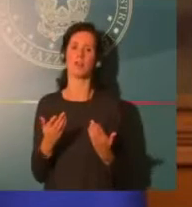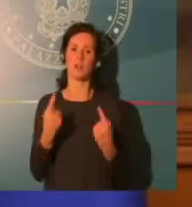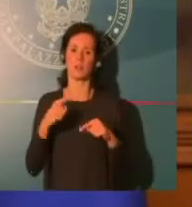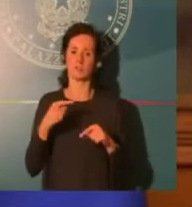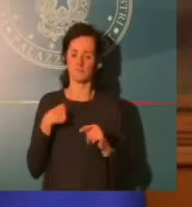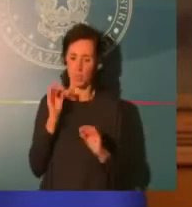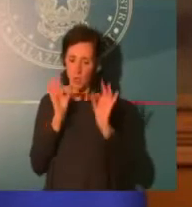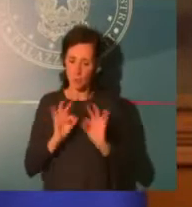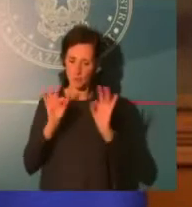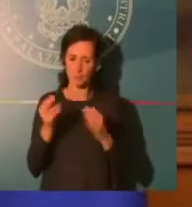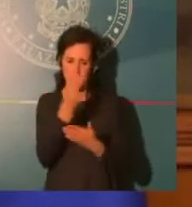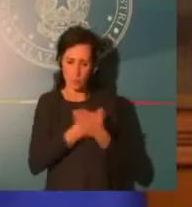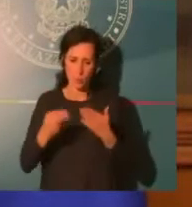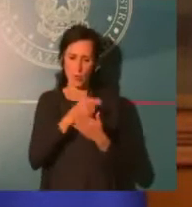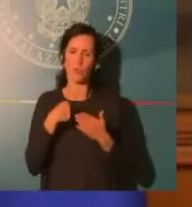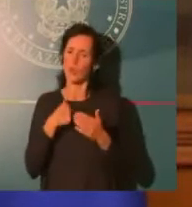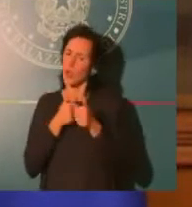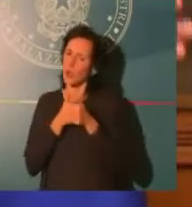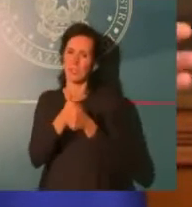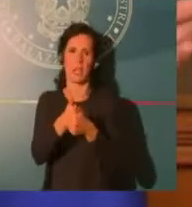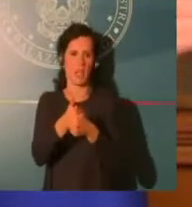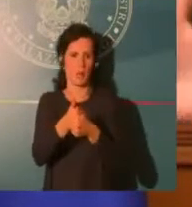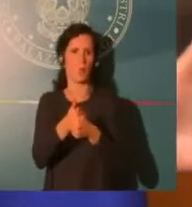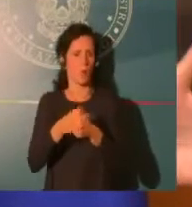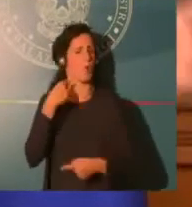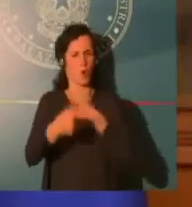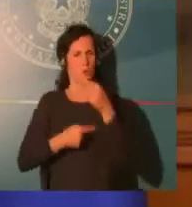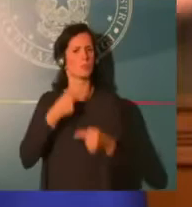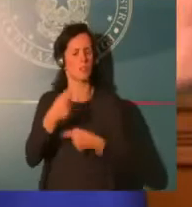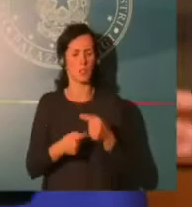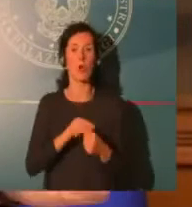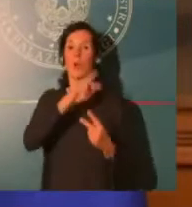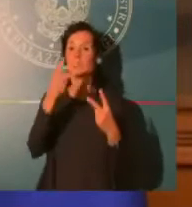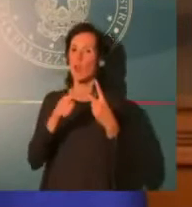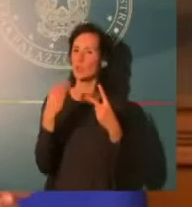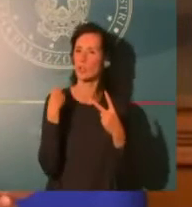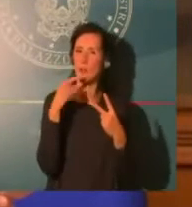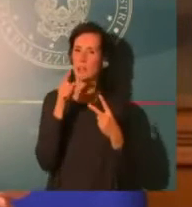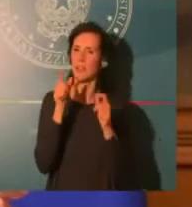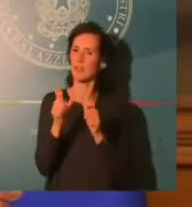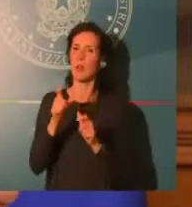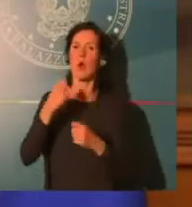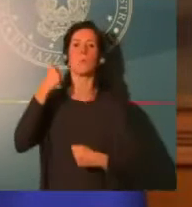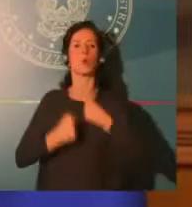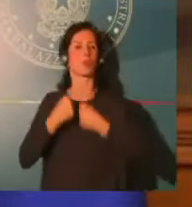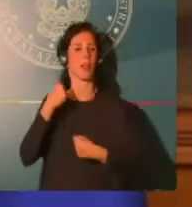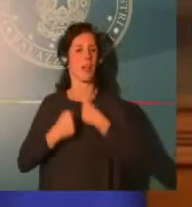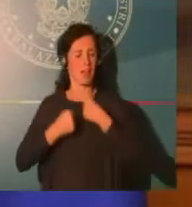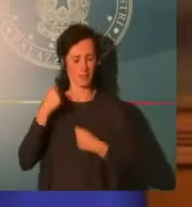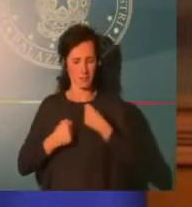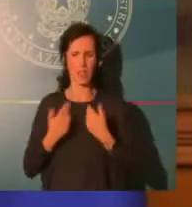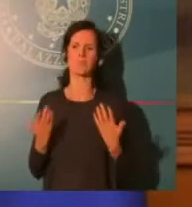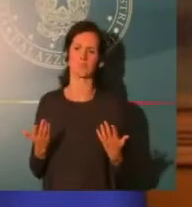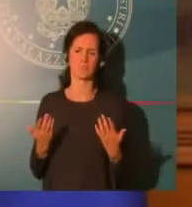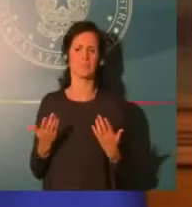manifestazioni di protesta qui davanti a Palazzo Chigi, Montecitorio, tutti i giorni. Nei giorni